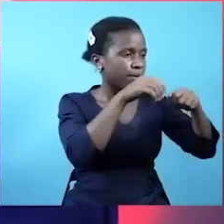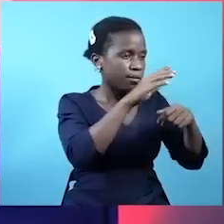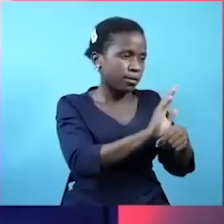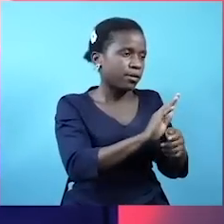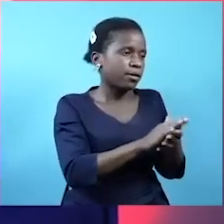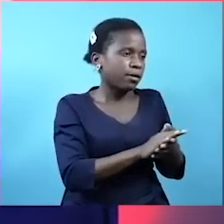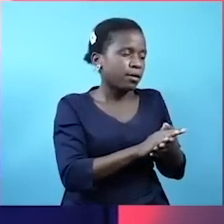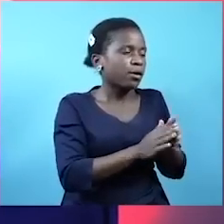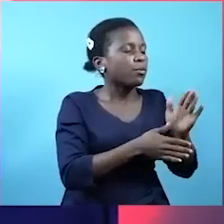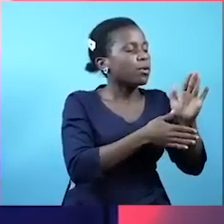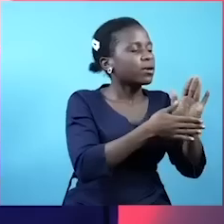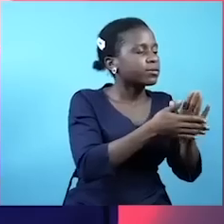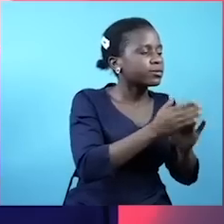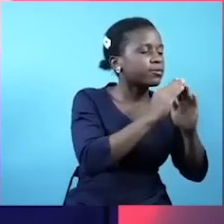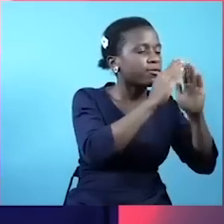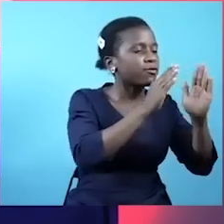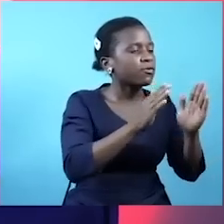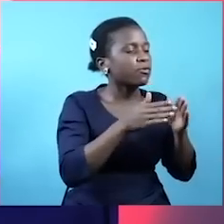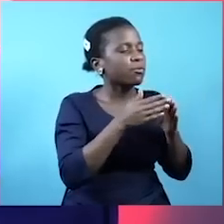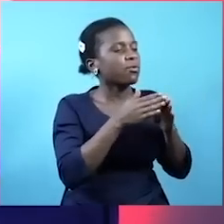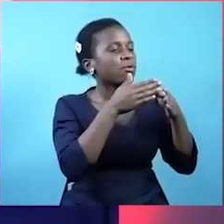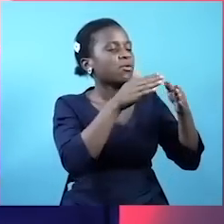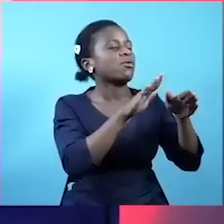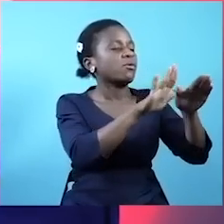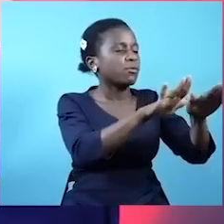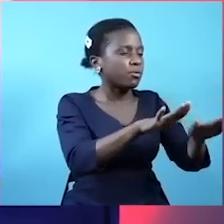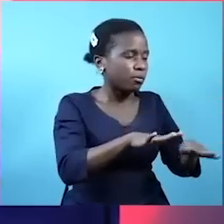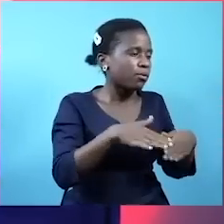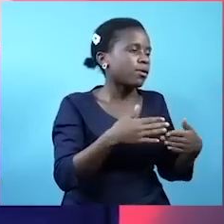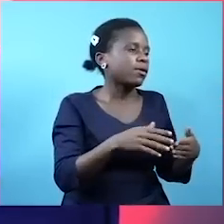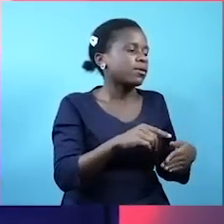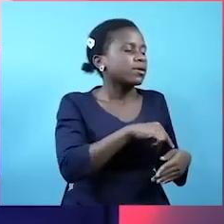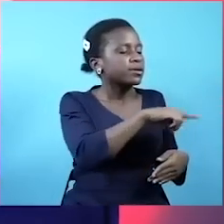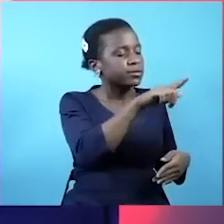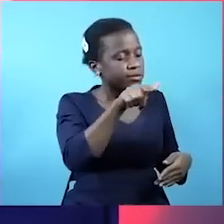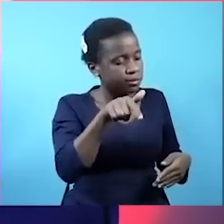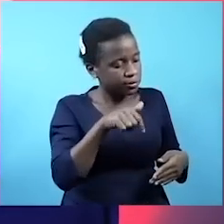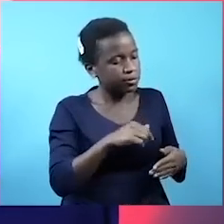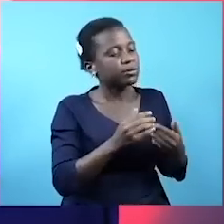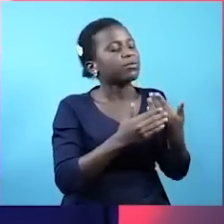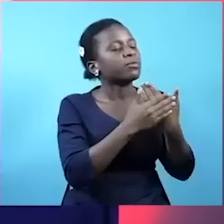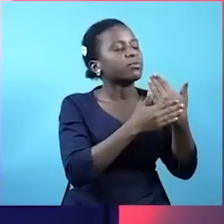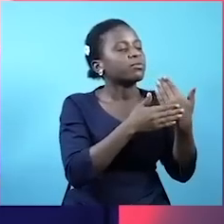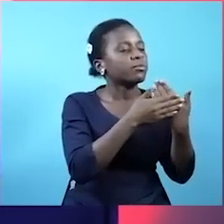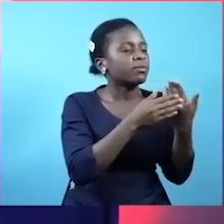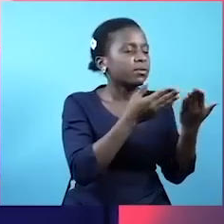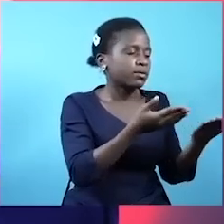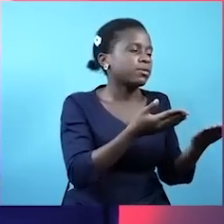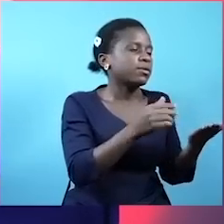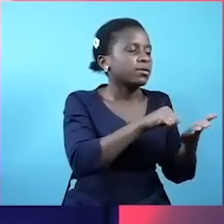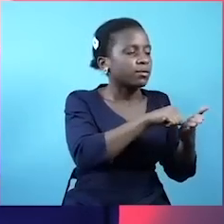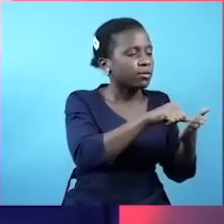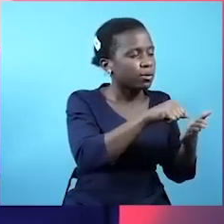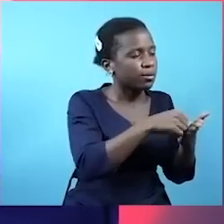Mwakilishwa mlipakodi. Ndiyo akalinde feather. Kwa sababu sisi sindo tunalipa era. Sisi wenyewe miongoni mwetu. Tuchagwe mtu mmoja.